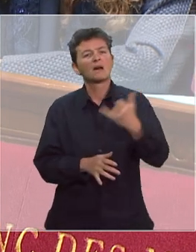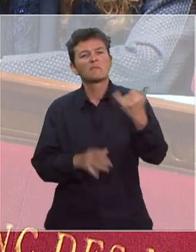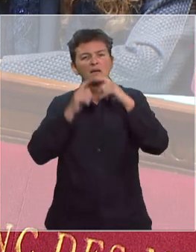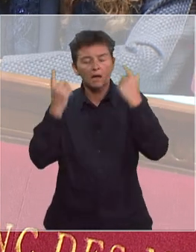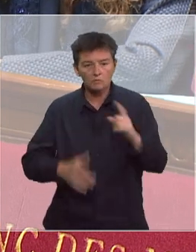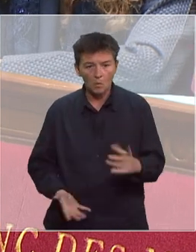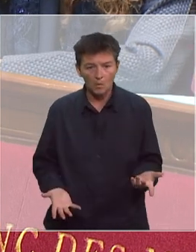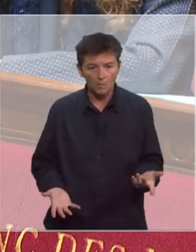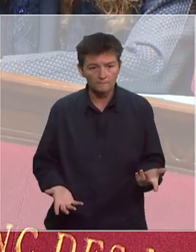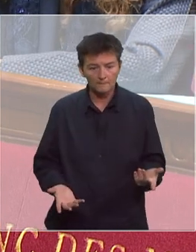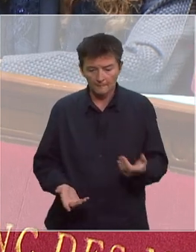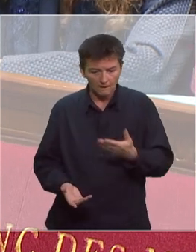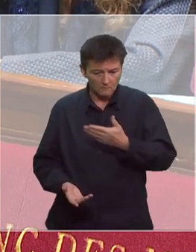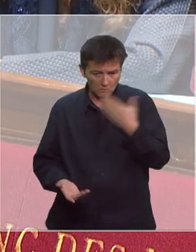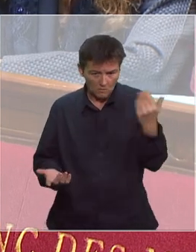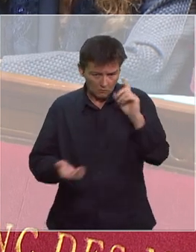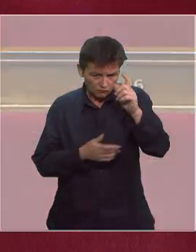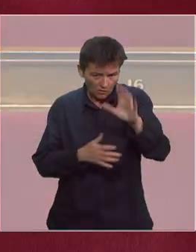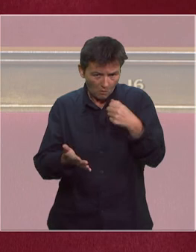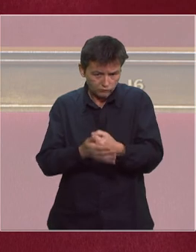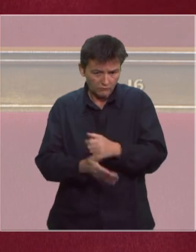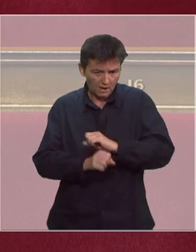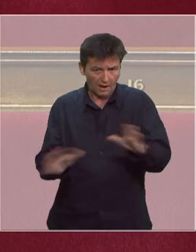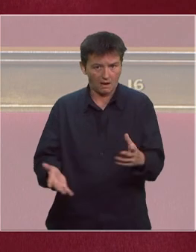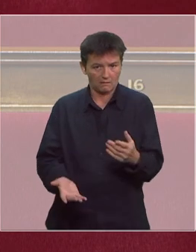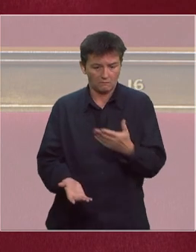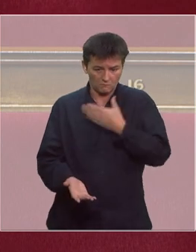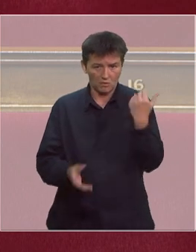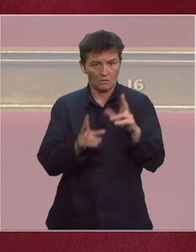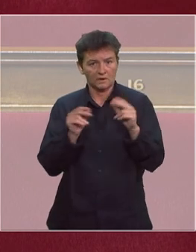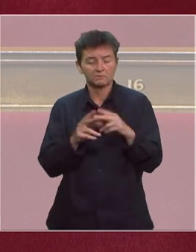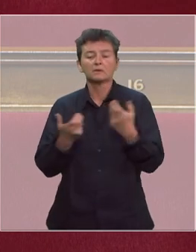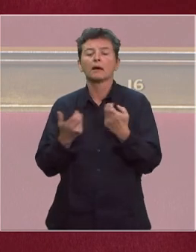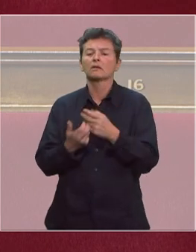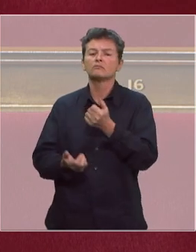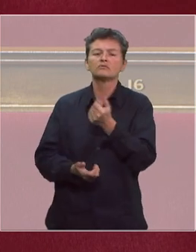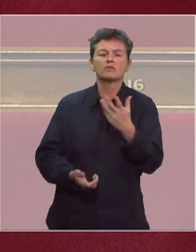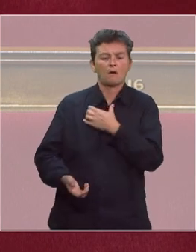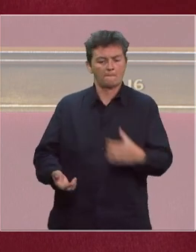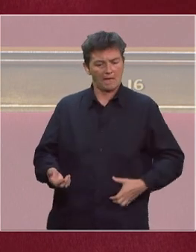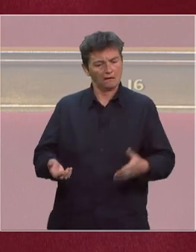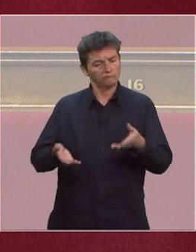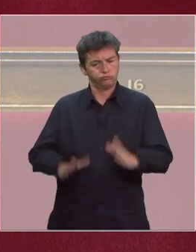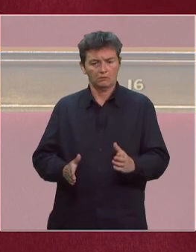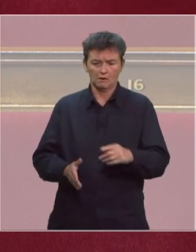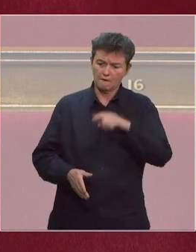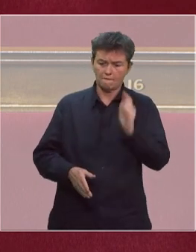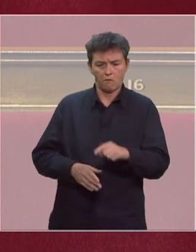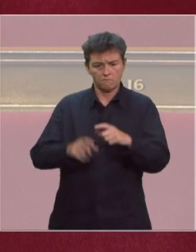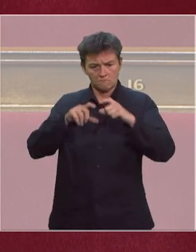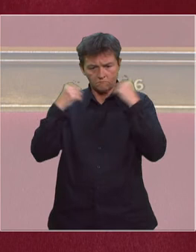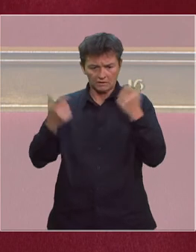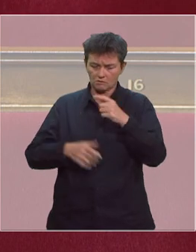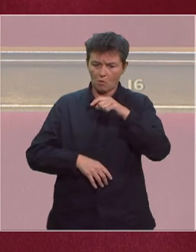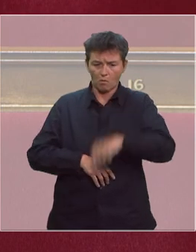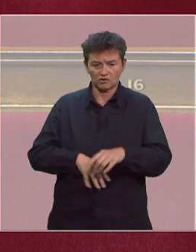Il convient désormais d'aller au bout de votre logique en nous expliquant, à l'instar de certains maires qui prennent les devants, comment vous comptez approvisionner la population